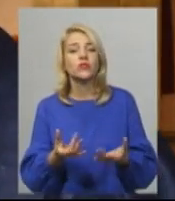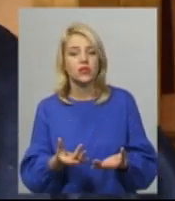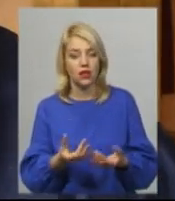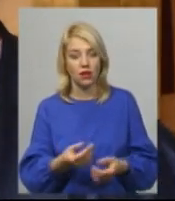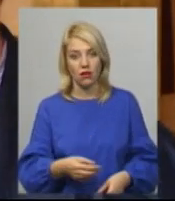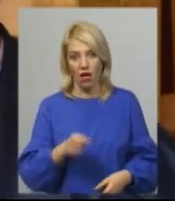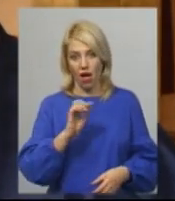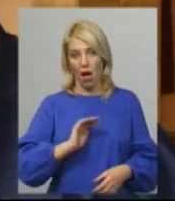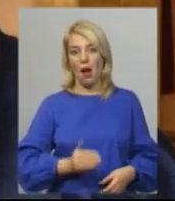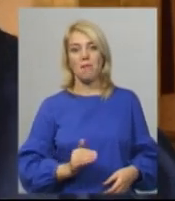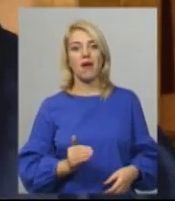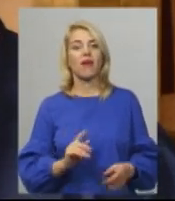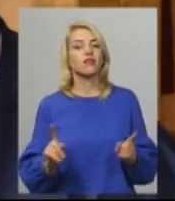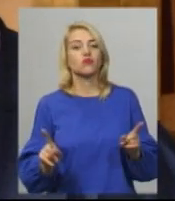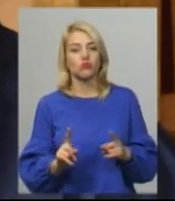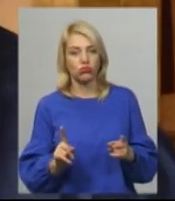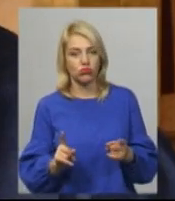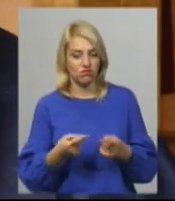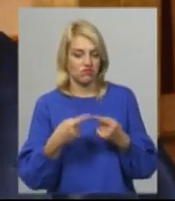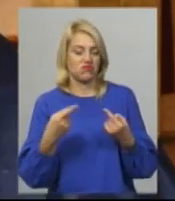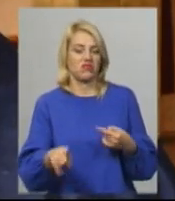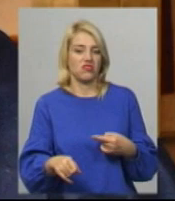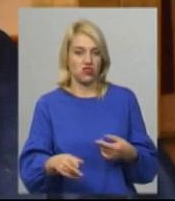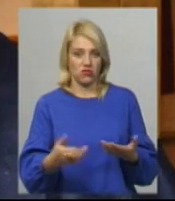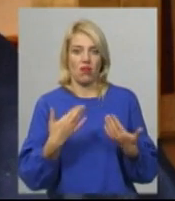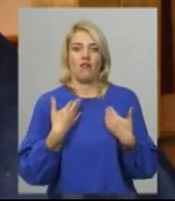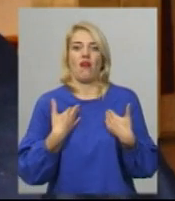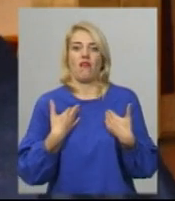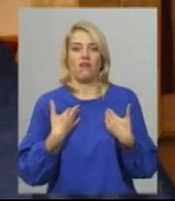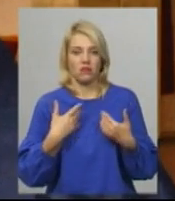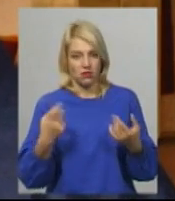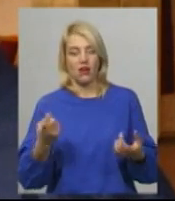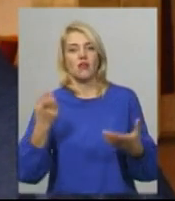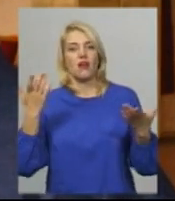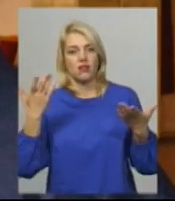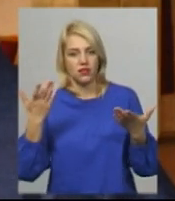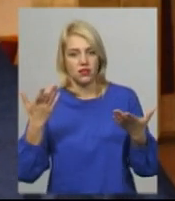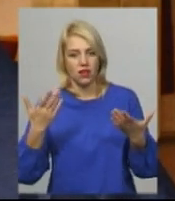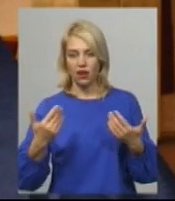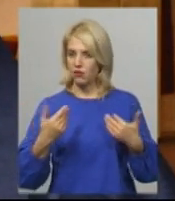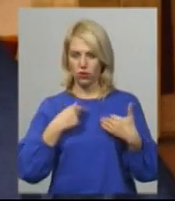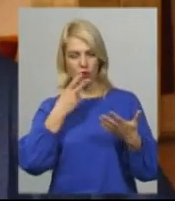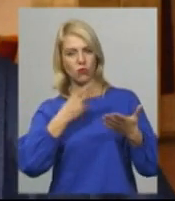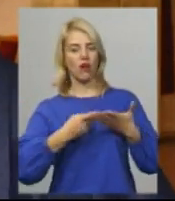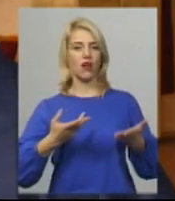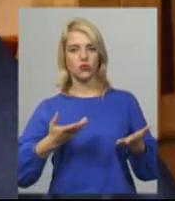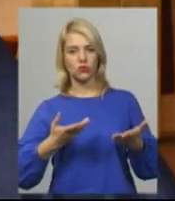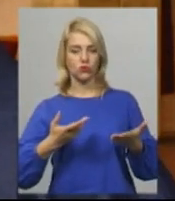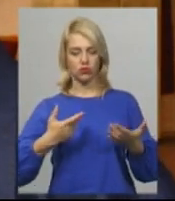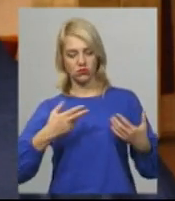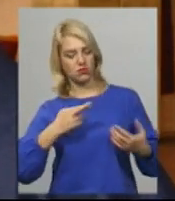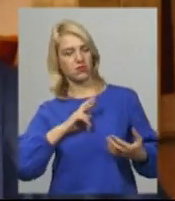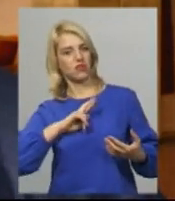барин зовсім інший. Барин – це я ж хазяїн, і я показую свою